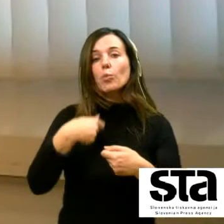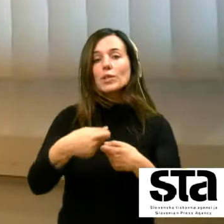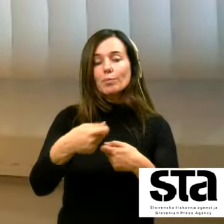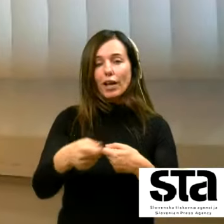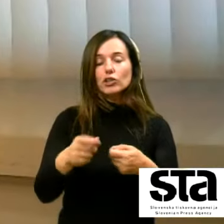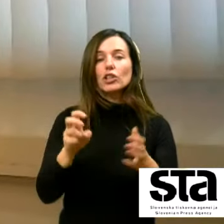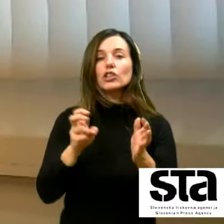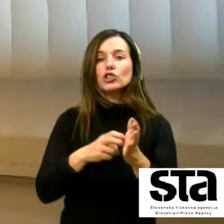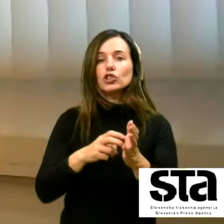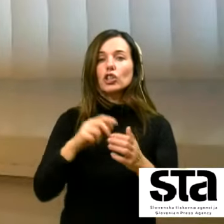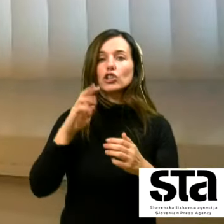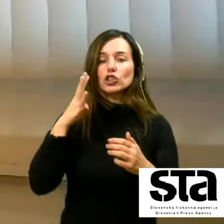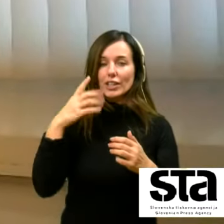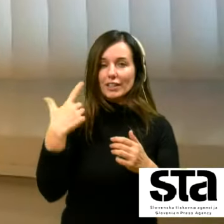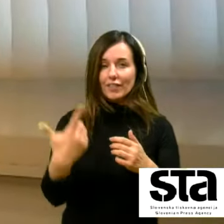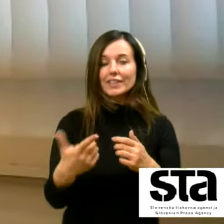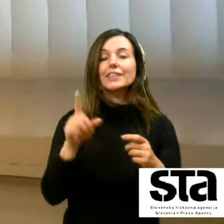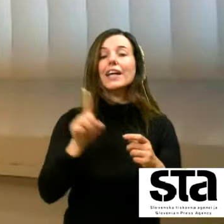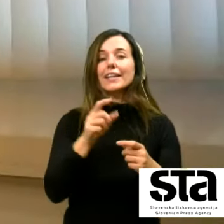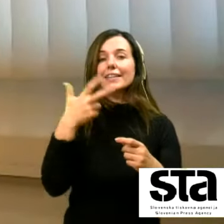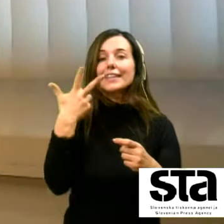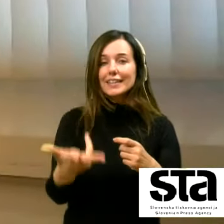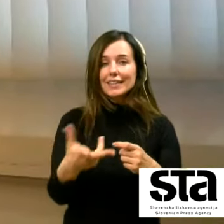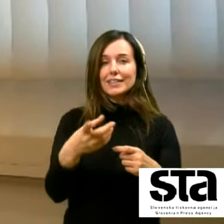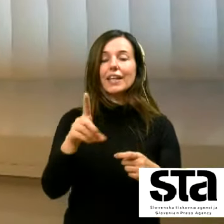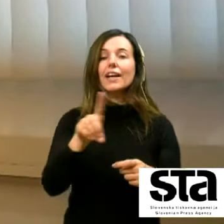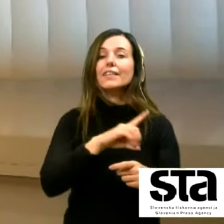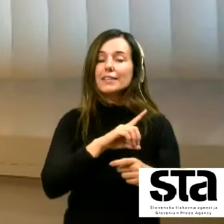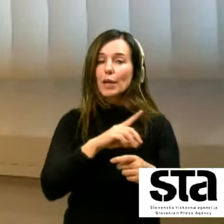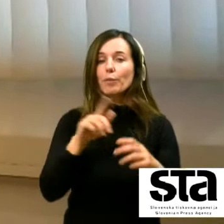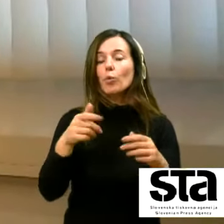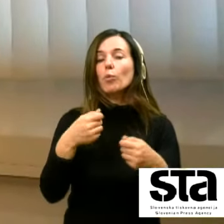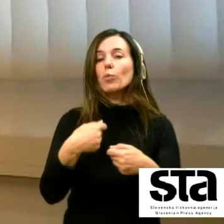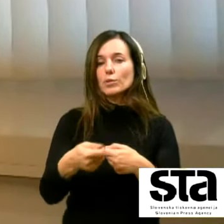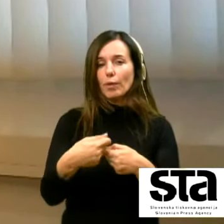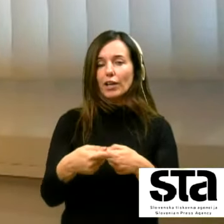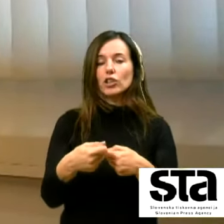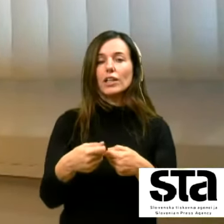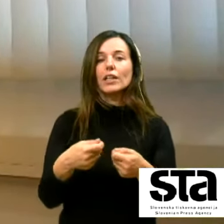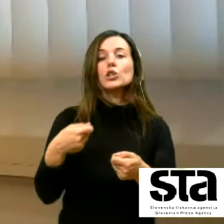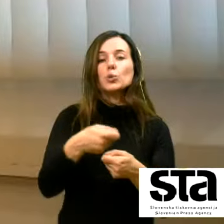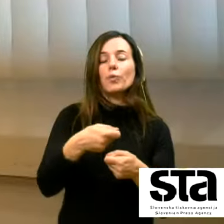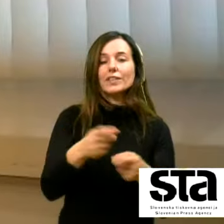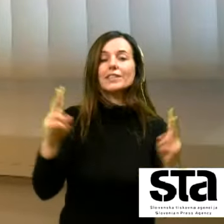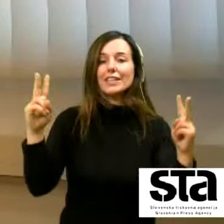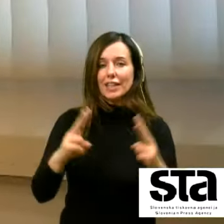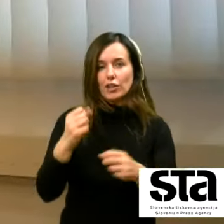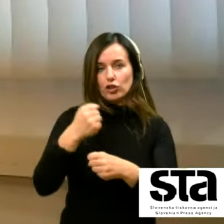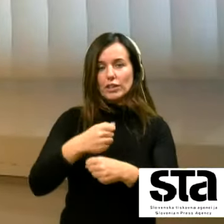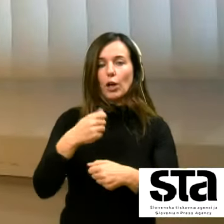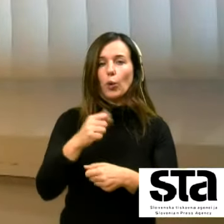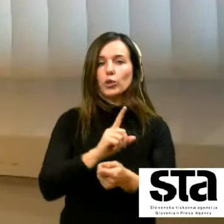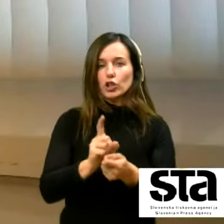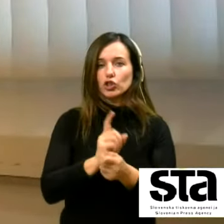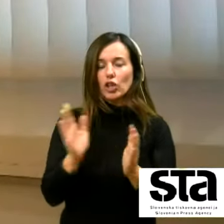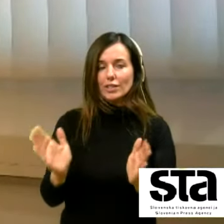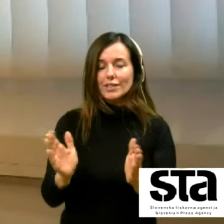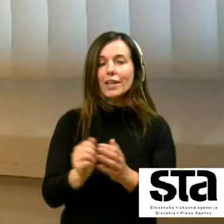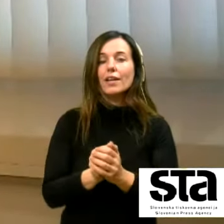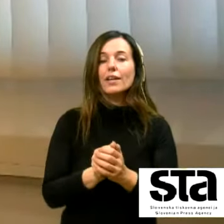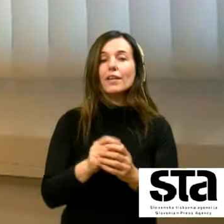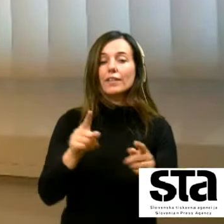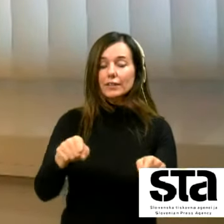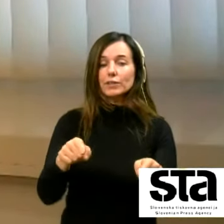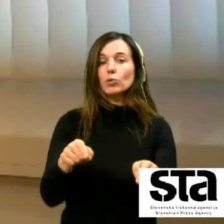še 24. in 30. decembra ko bomo izplačali tudi Slovence za strašen čas bi sveda na tem